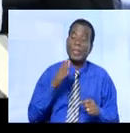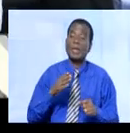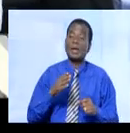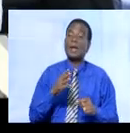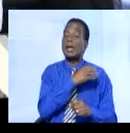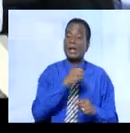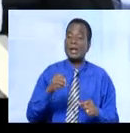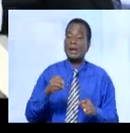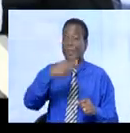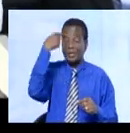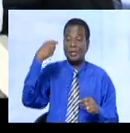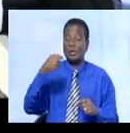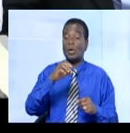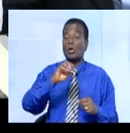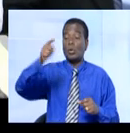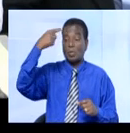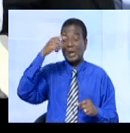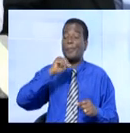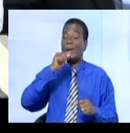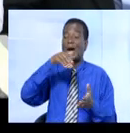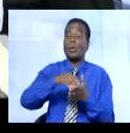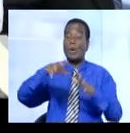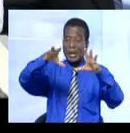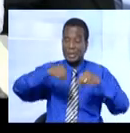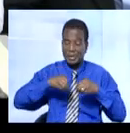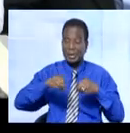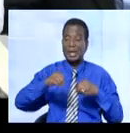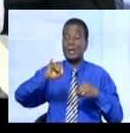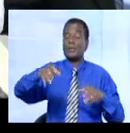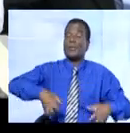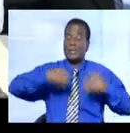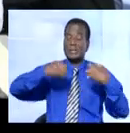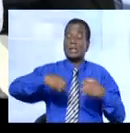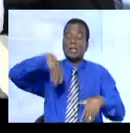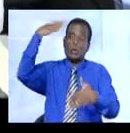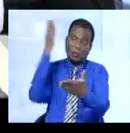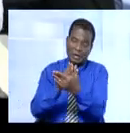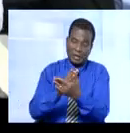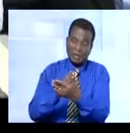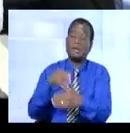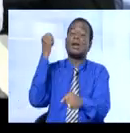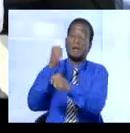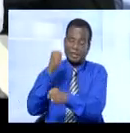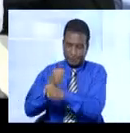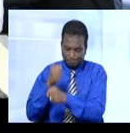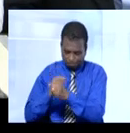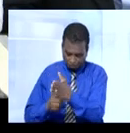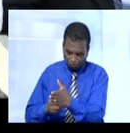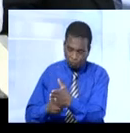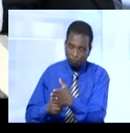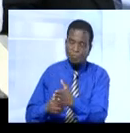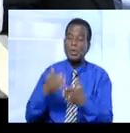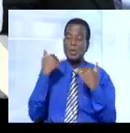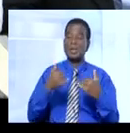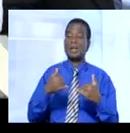en accord avec le ministre de la fonction publique et de la réforme administrative et celui du budget que